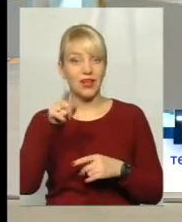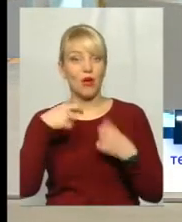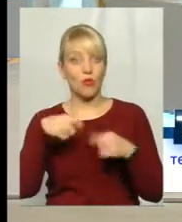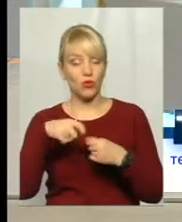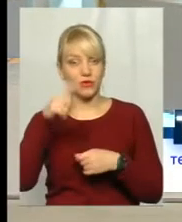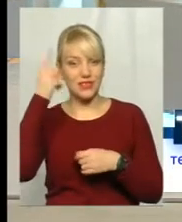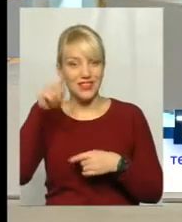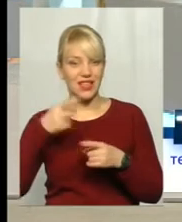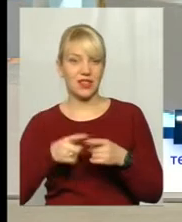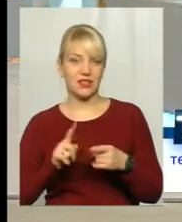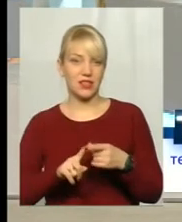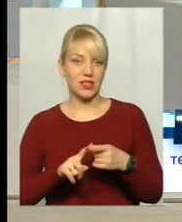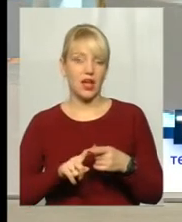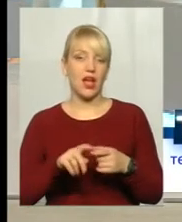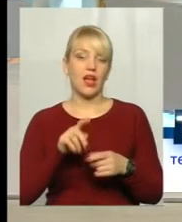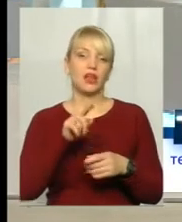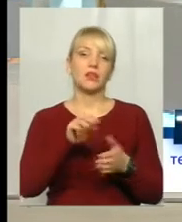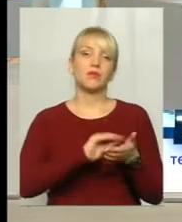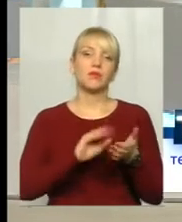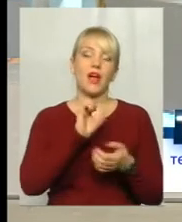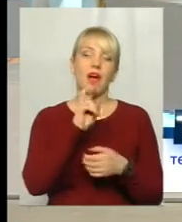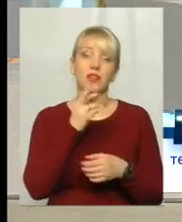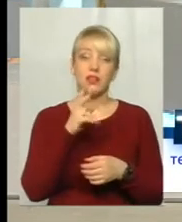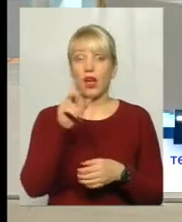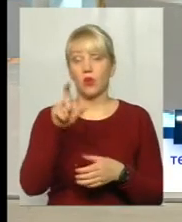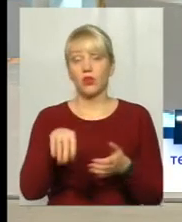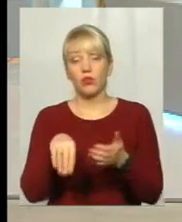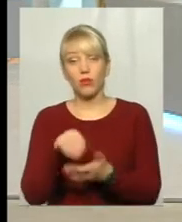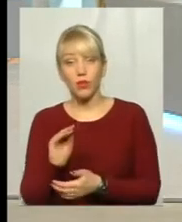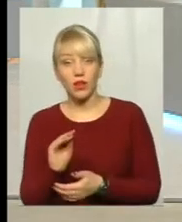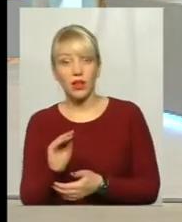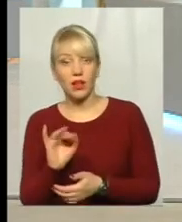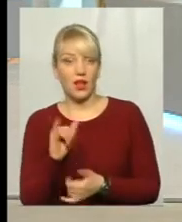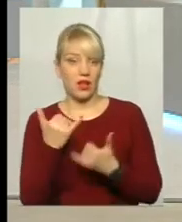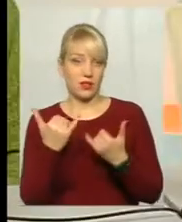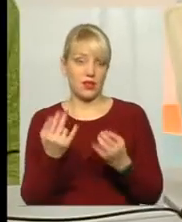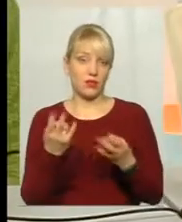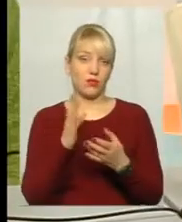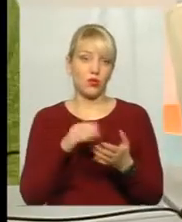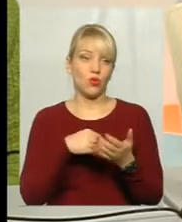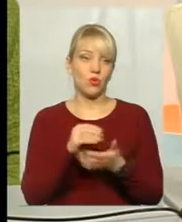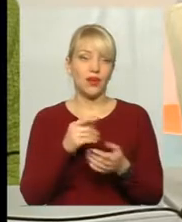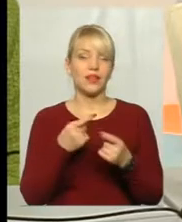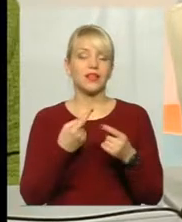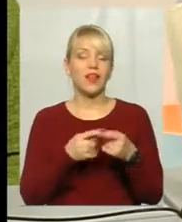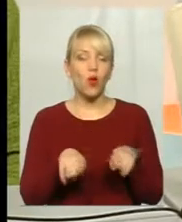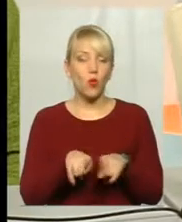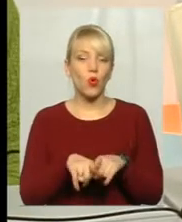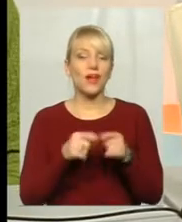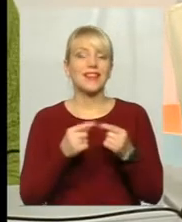вони реалізовували, але акція людина придбала. І зараз треба буде закупляти дану деталь, шукати ще, чи